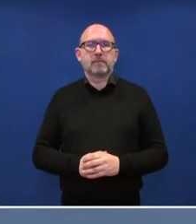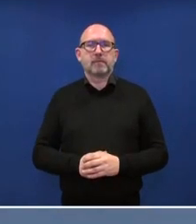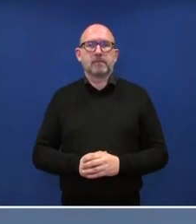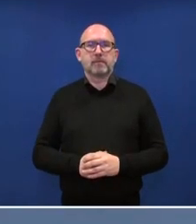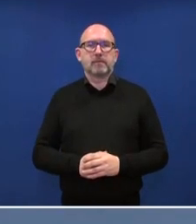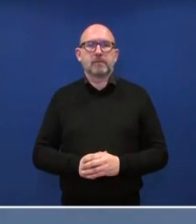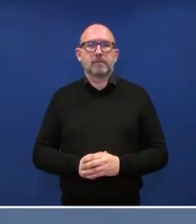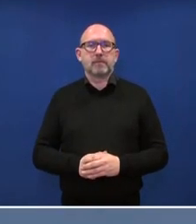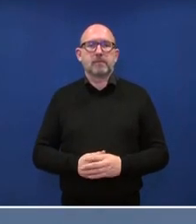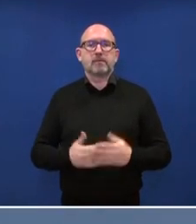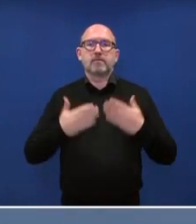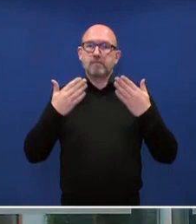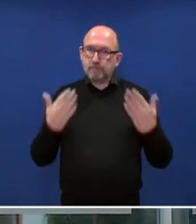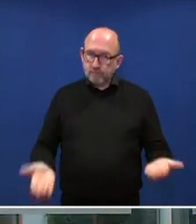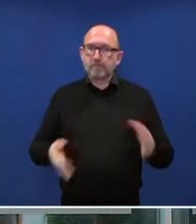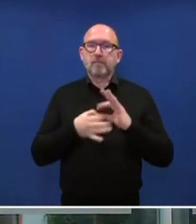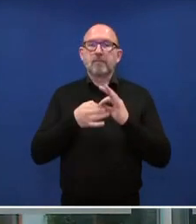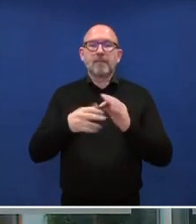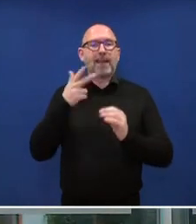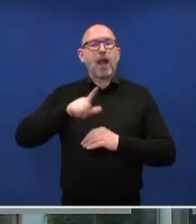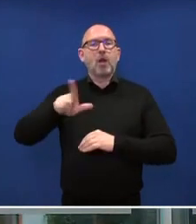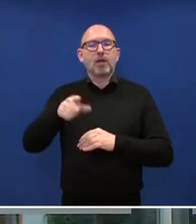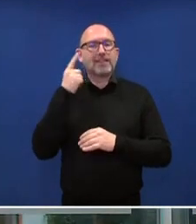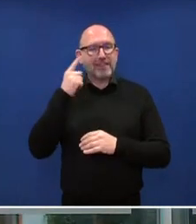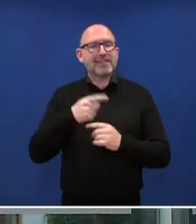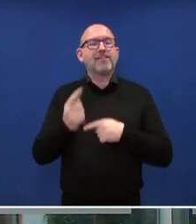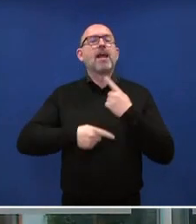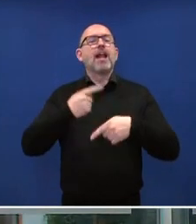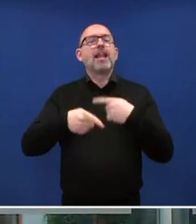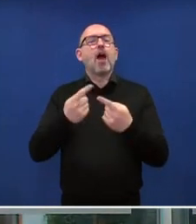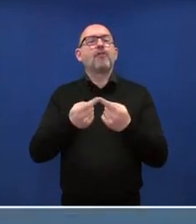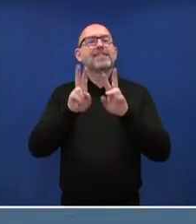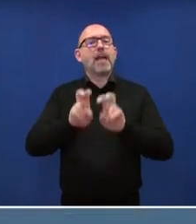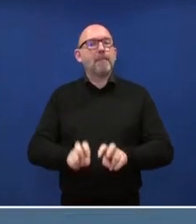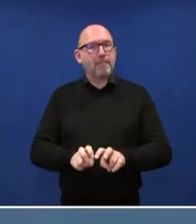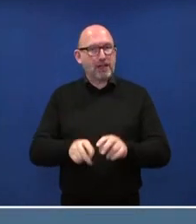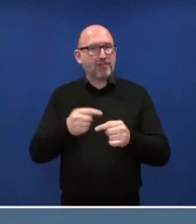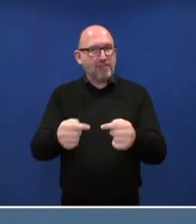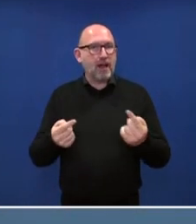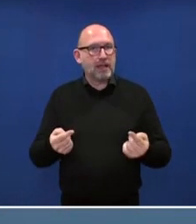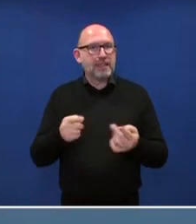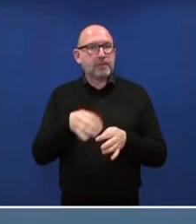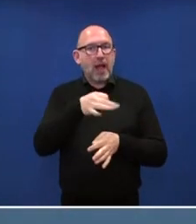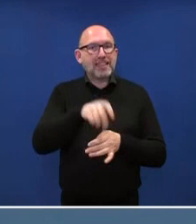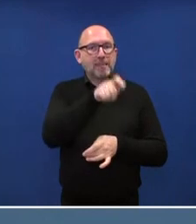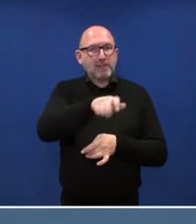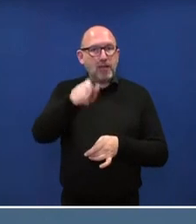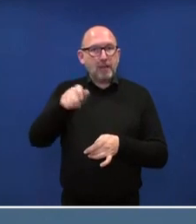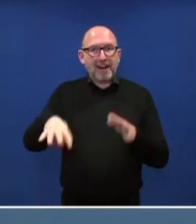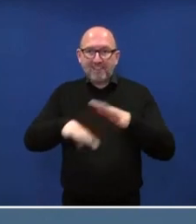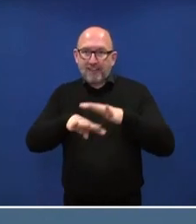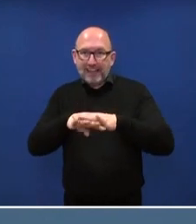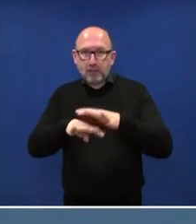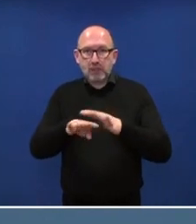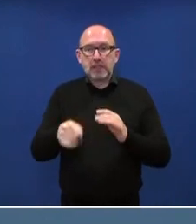Ja, sehr gerne, Herr Lücking. Wie Sie ja wissen, ist das ein laufendes Ermittlungsverfahren? Deswegen kann ich Ihnen natürlich zu einzelnen personellen Verflechtungen,